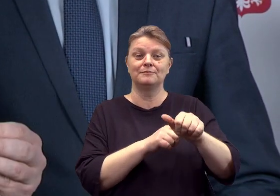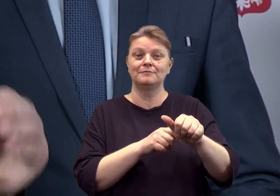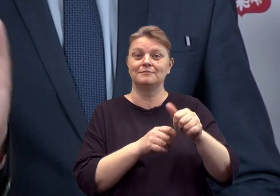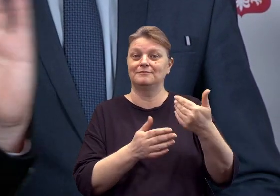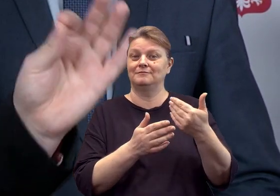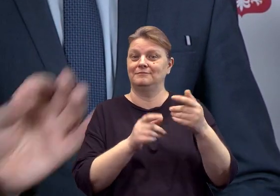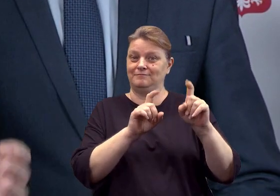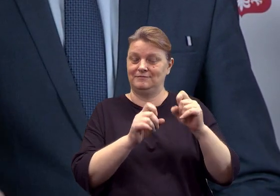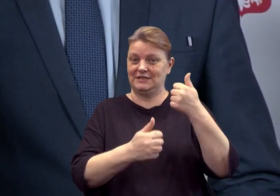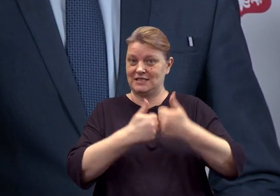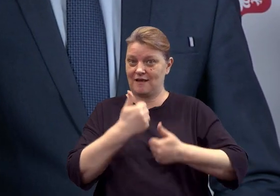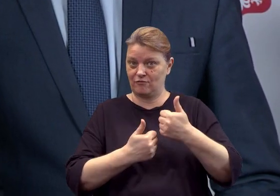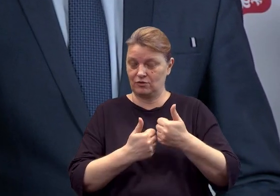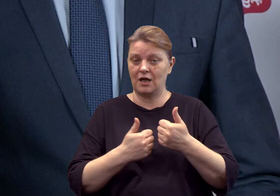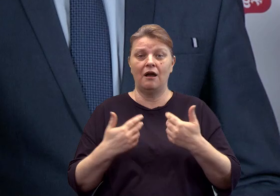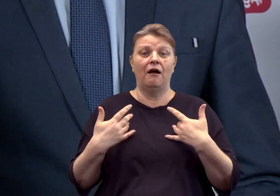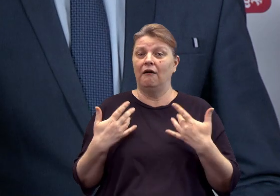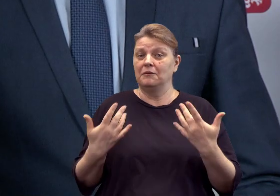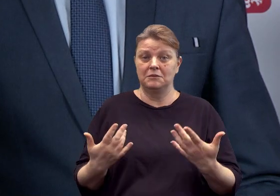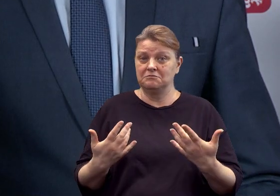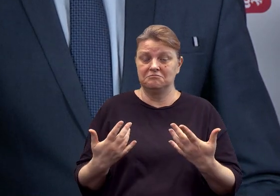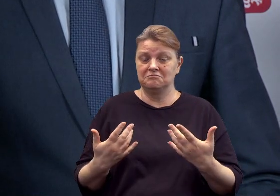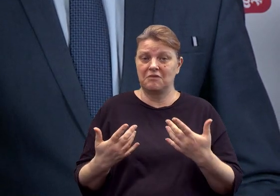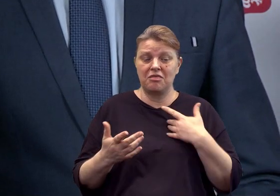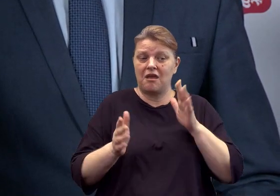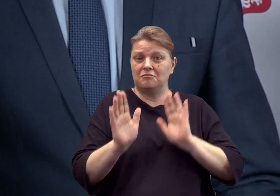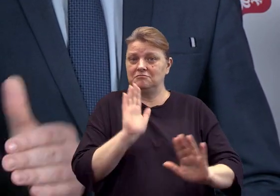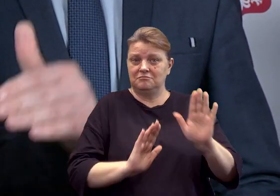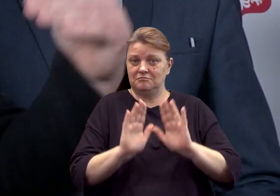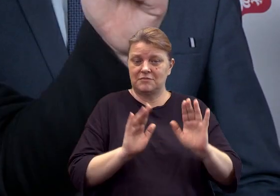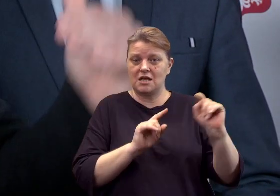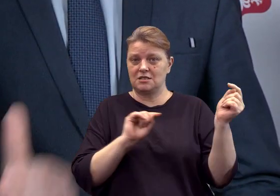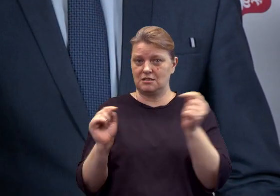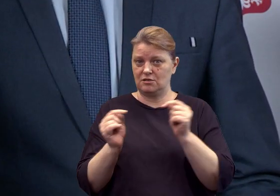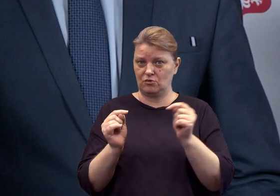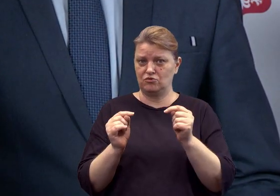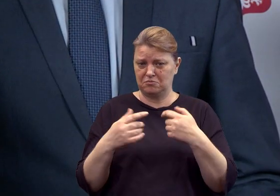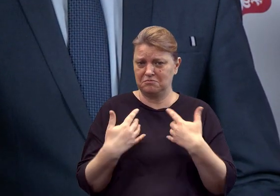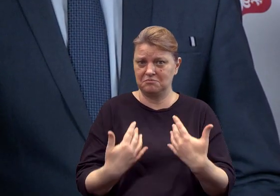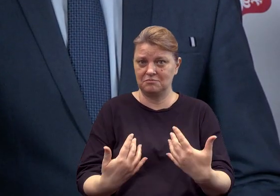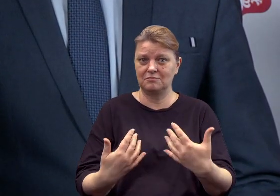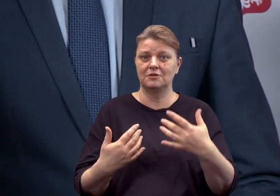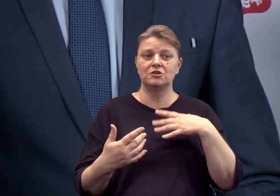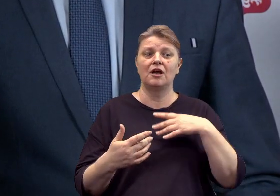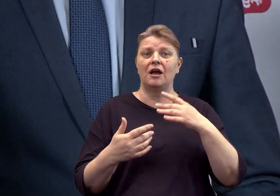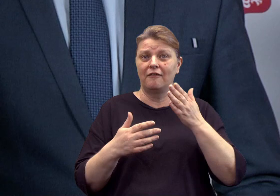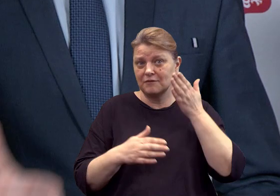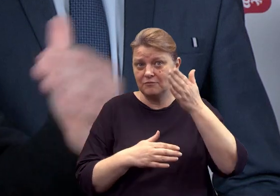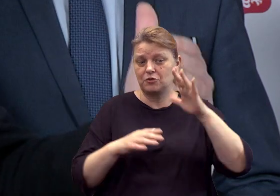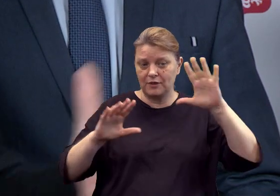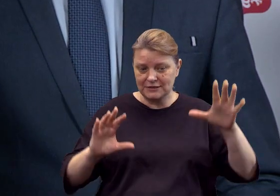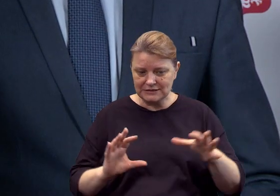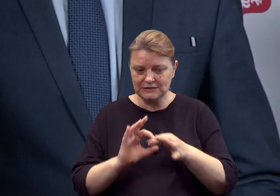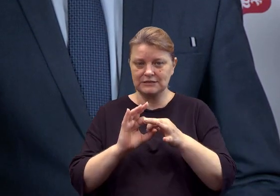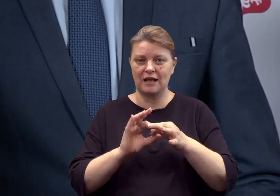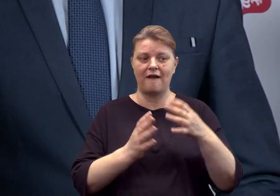Na tym nam bardzo zależy. Ale my absolutnie nie uciekamy od dyskusji na temat ewentualnego dalszego powiązania wynagrodzenia